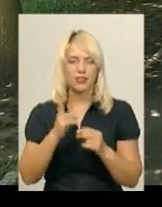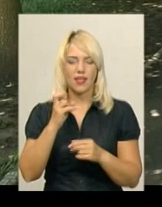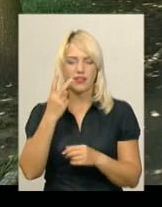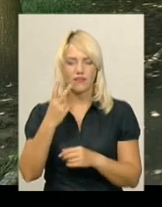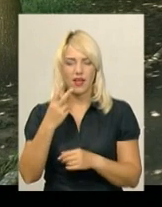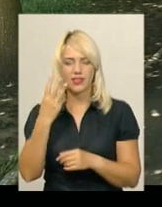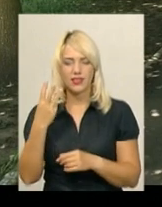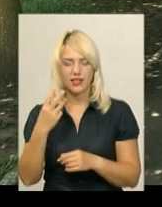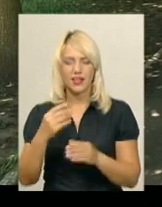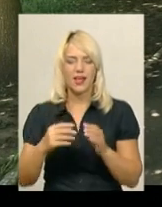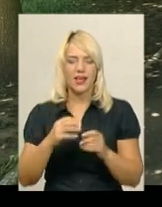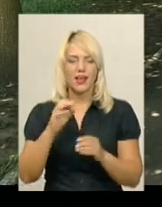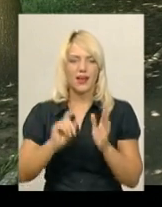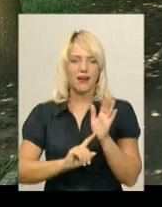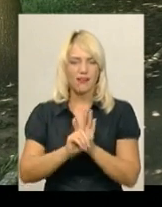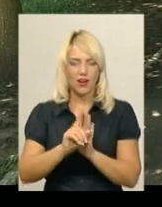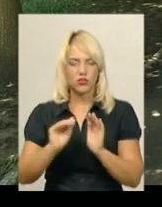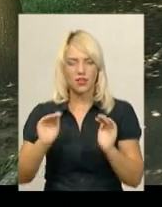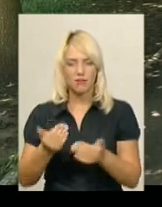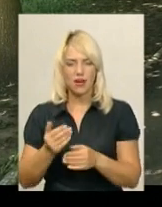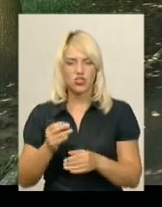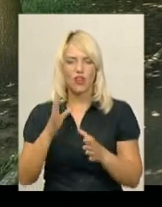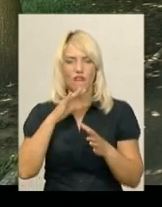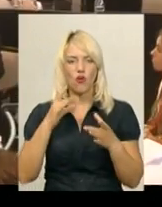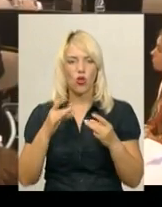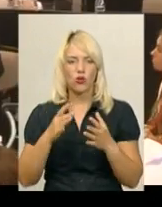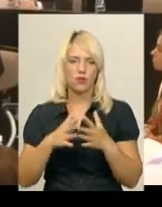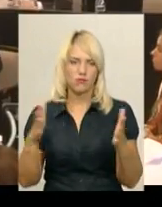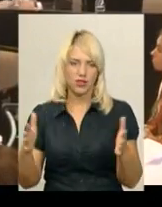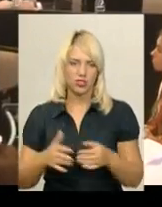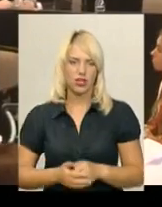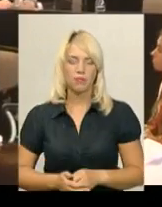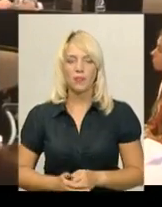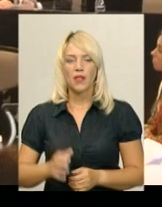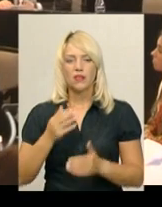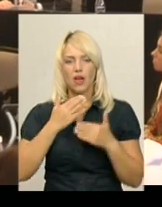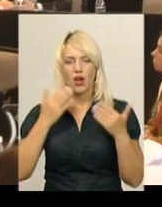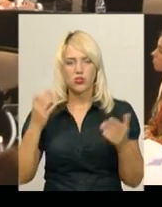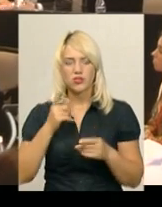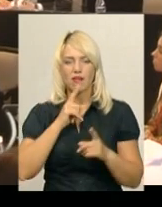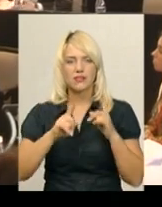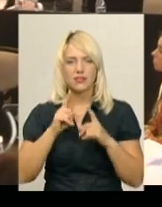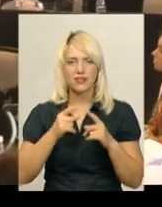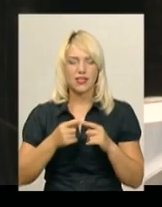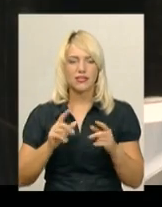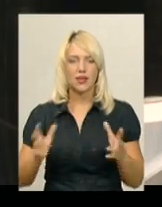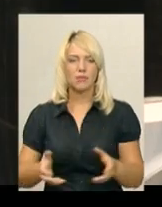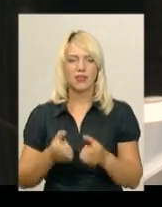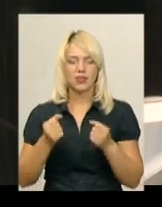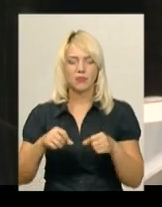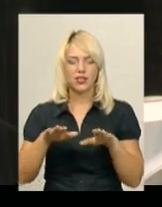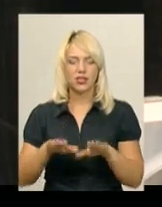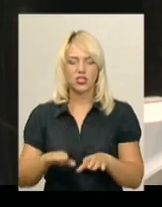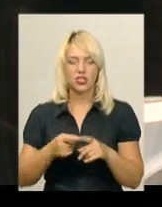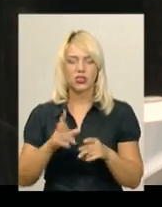Вологість, якої не вистачає в спеку, на 2-3 відсотка більше. На останній сесії міські депутати підтримали рішення про надання